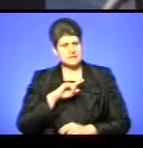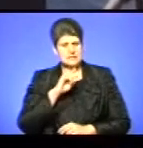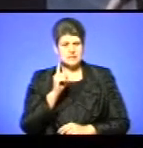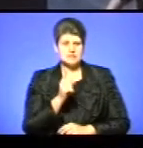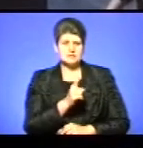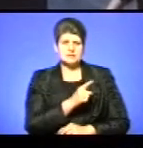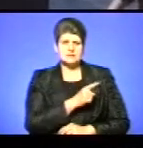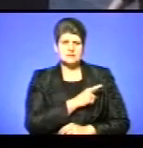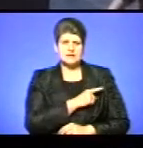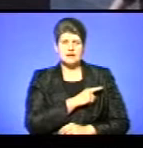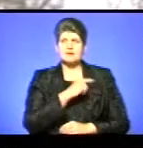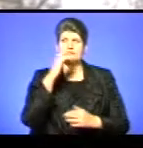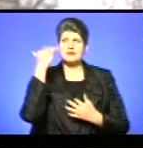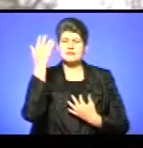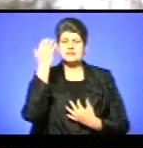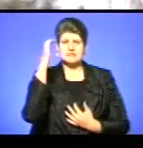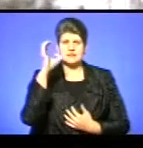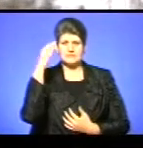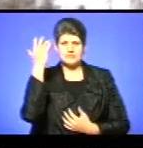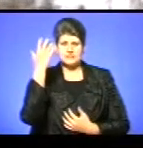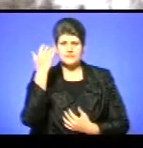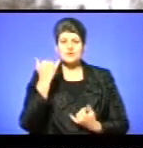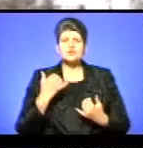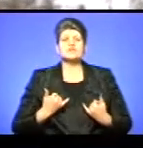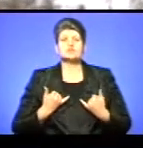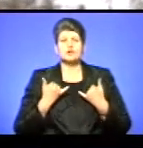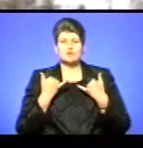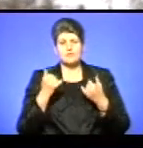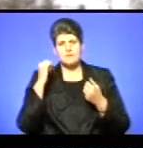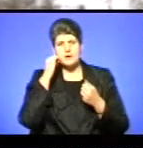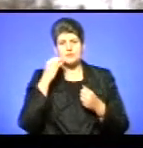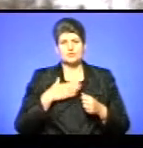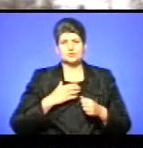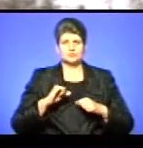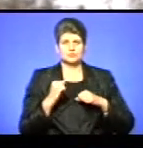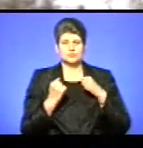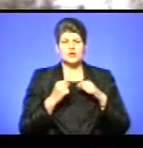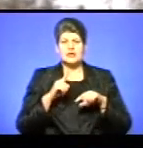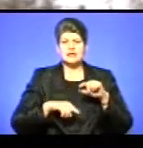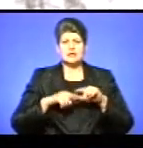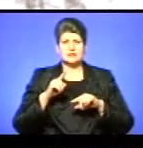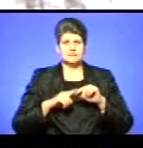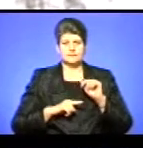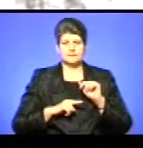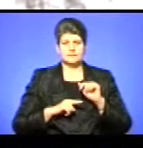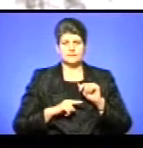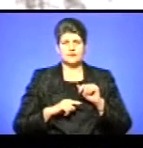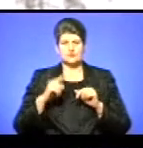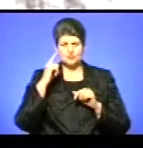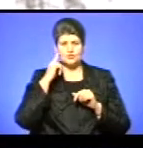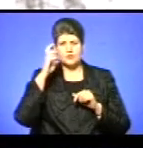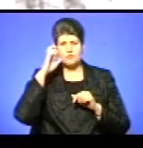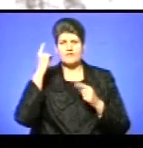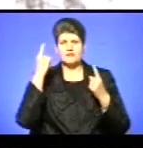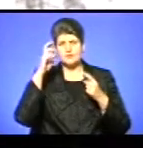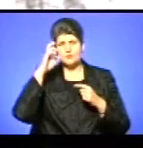небесах. Сьогодні вшанують пам'ять моїх повертимів, моїх найрідніших. Чую борг, великий